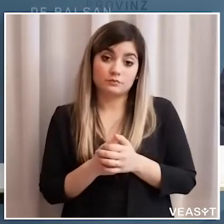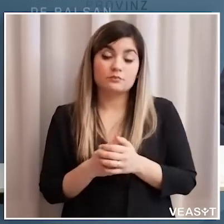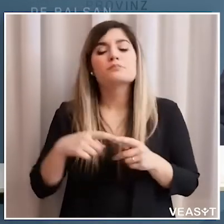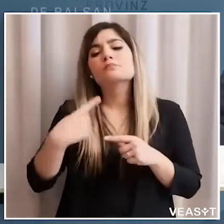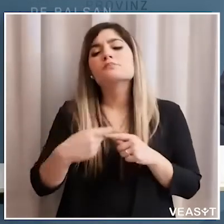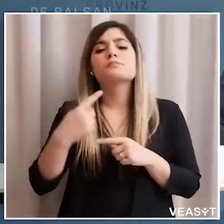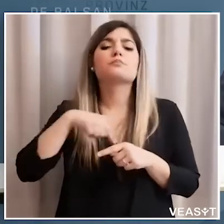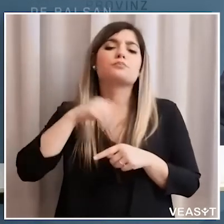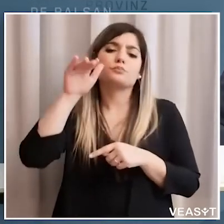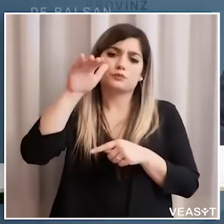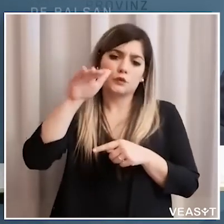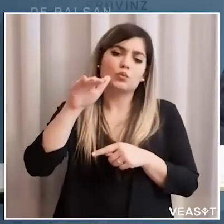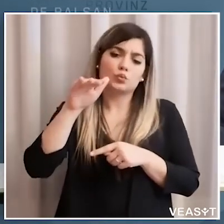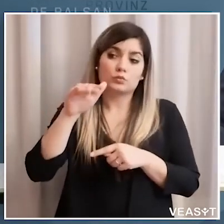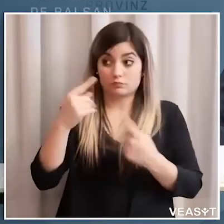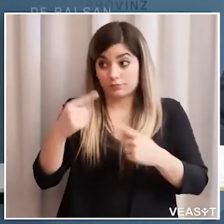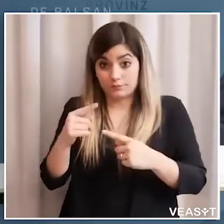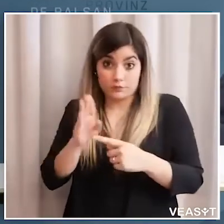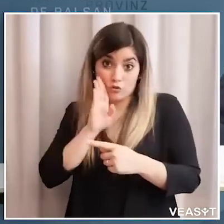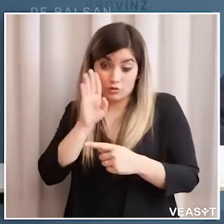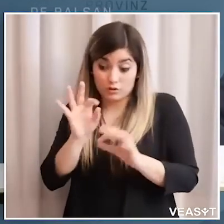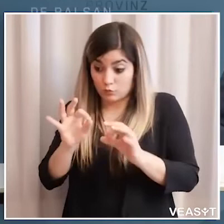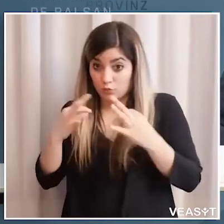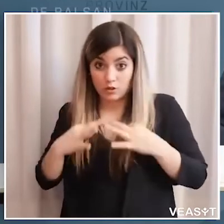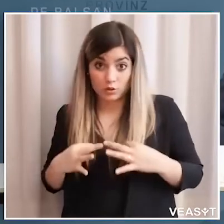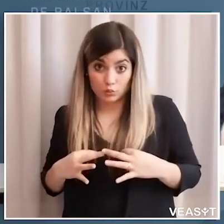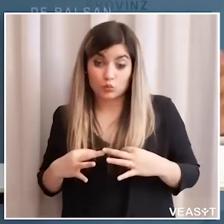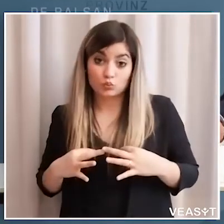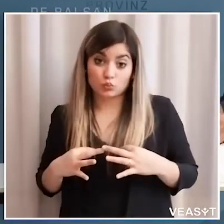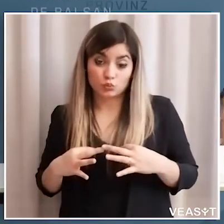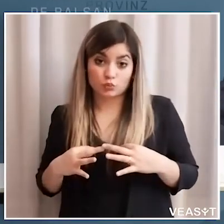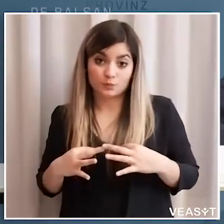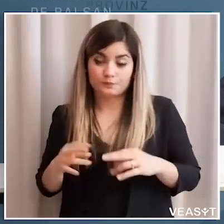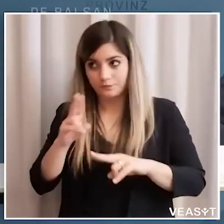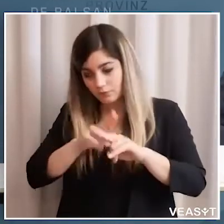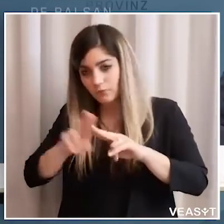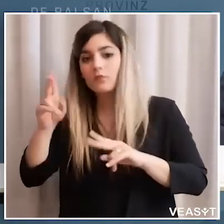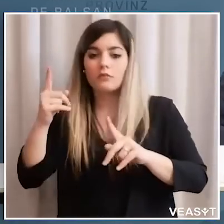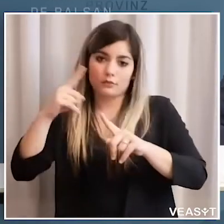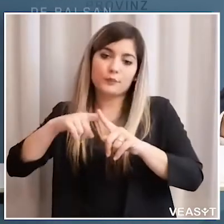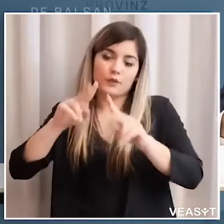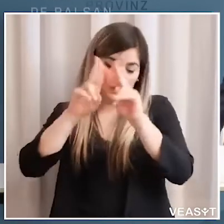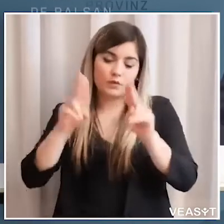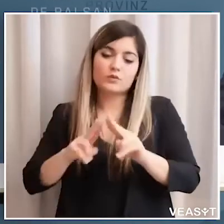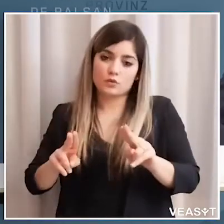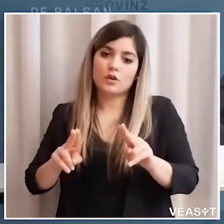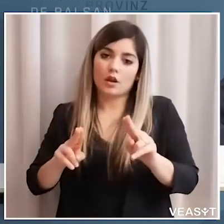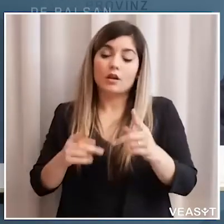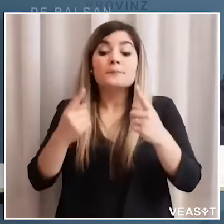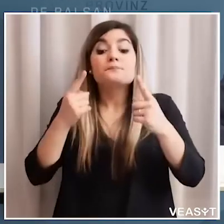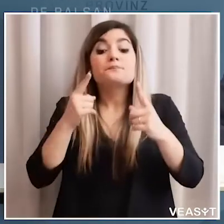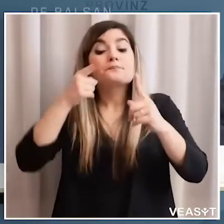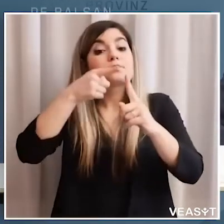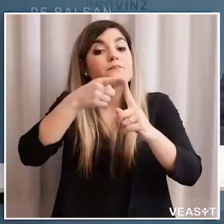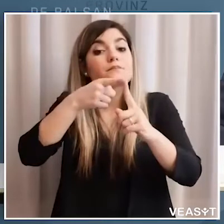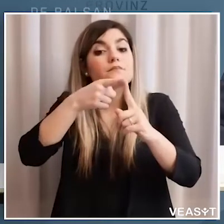poi li vogliamo utilizzare anche come è consigliato da tutti gli istituti quelli a livello nazionale ma anche a livello internazionale